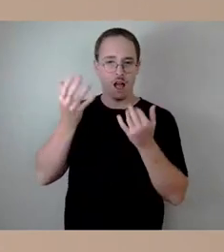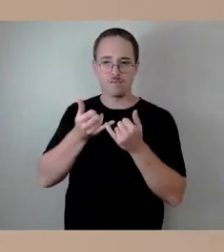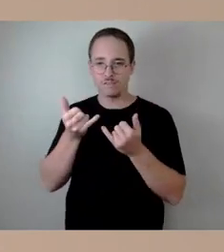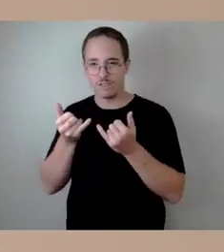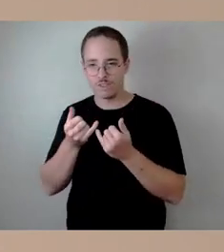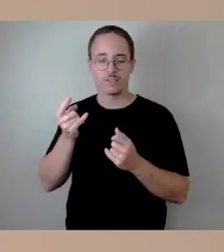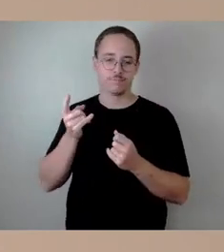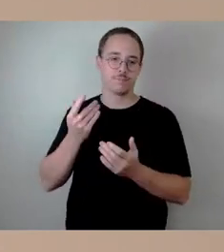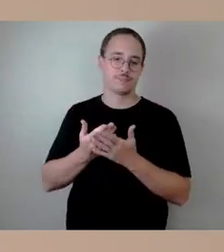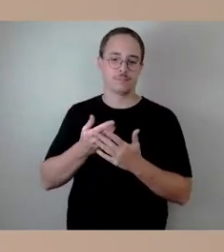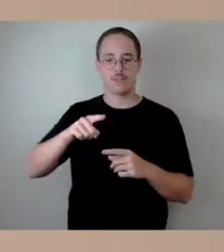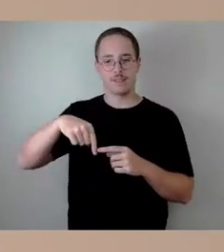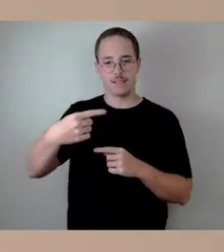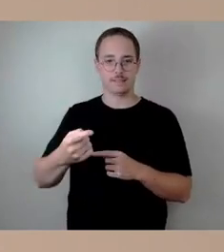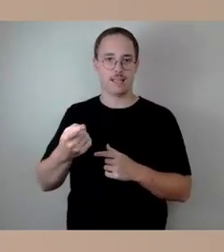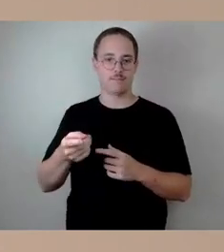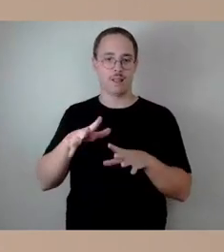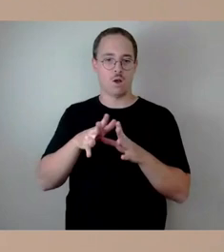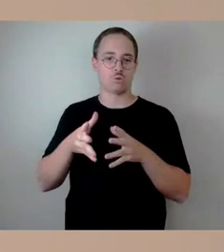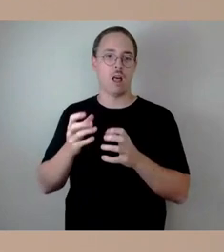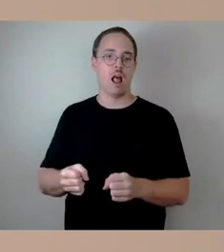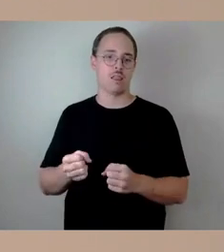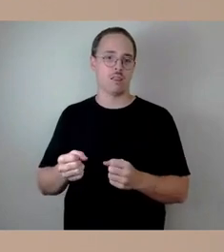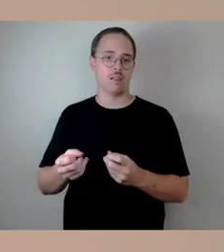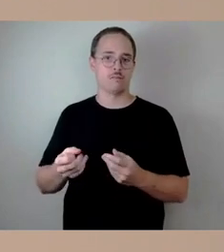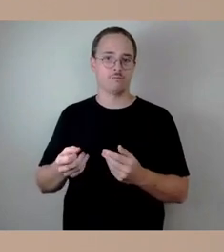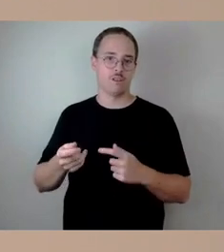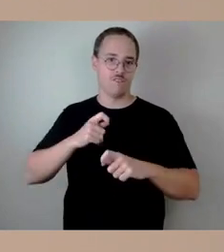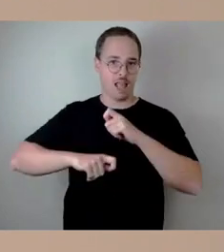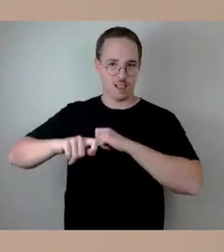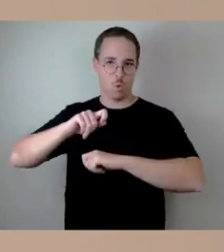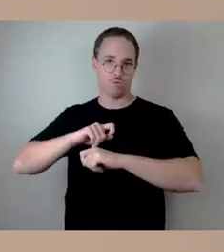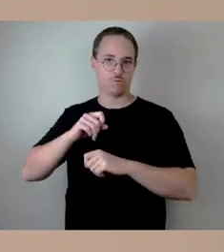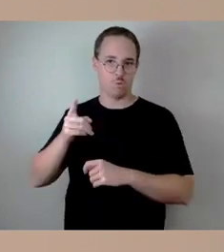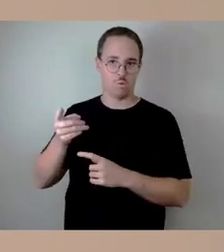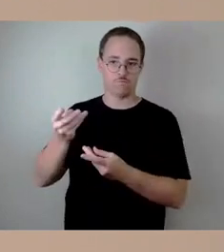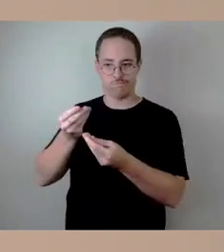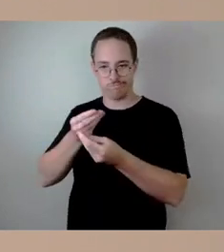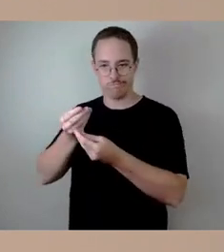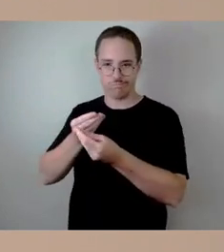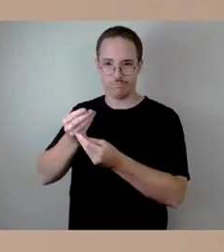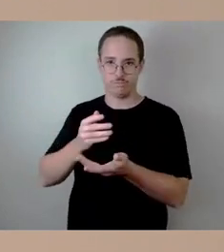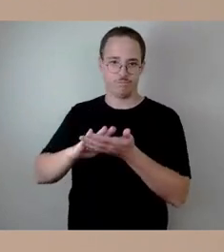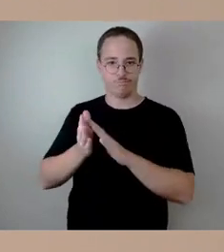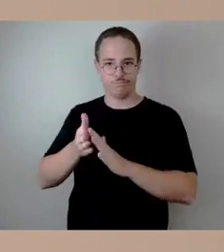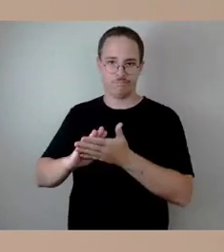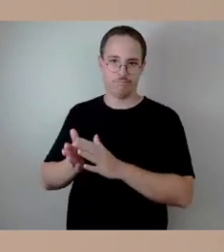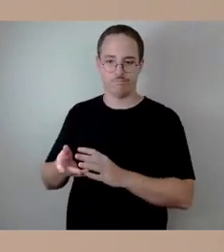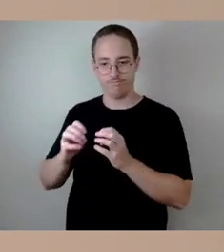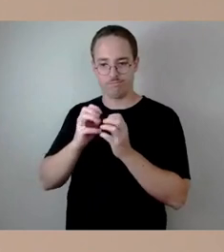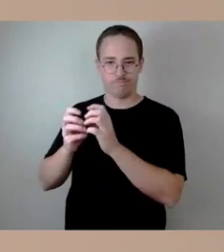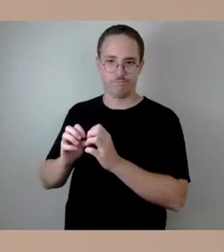Insofern gilt es da noch, die Finanzierung zu sichern, weil allein in dieser Größenordnung wird es